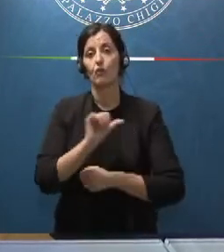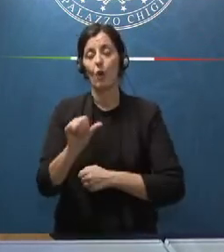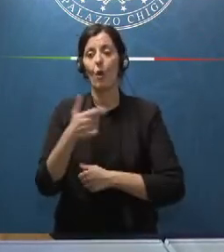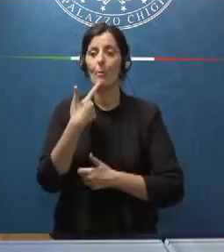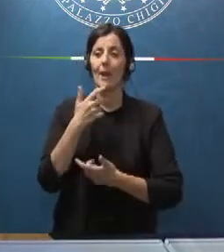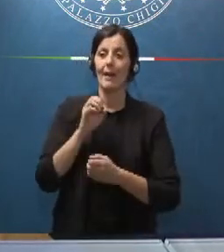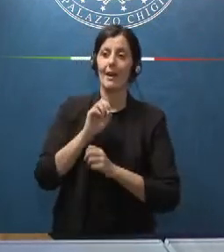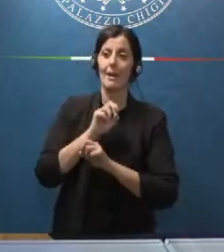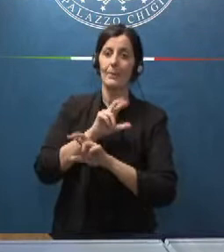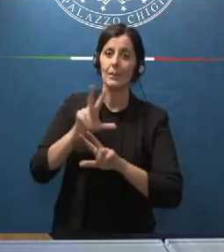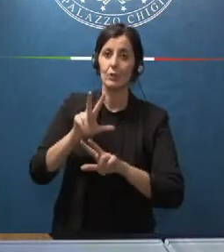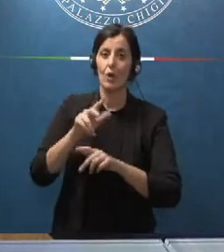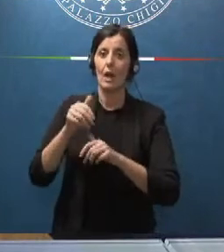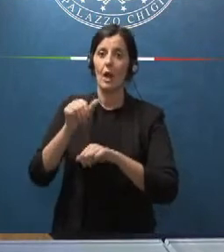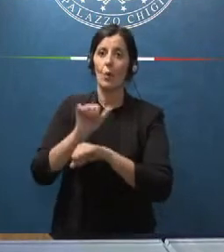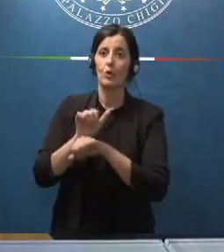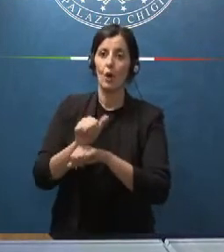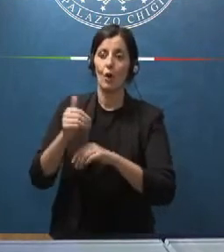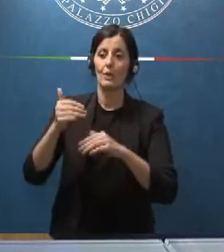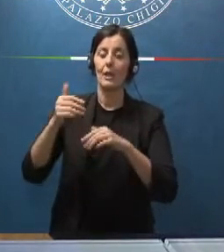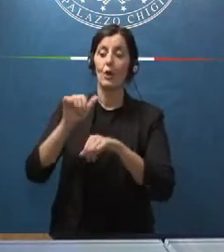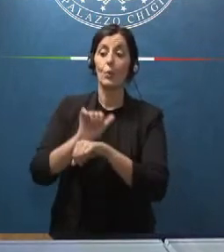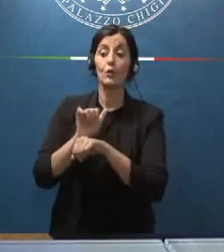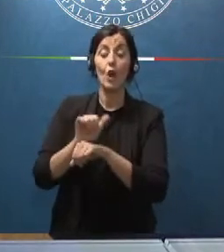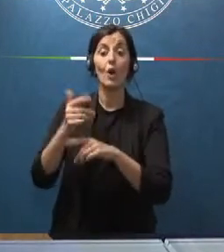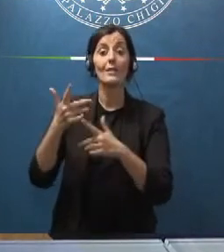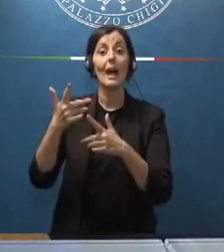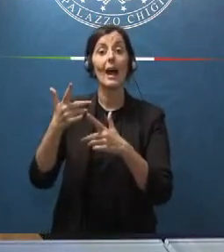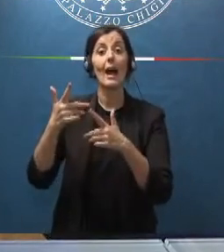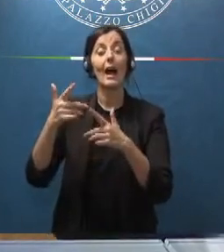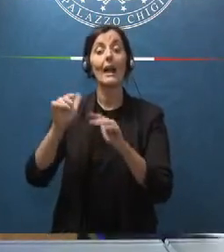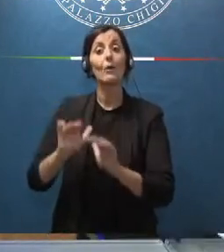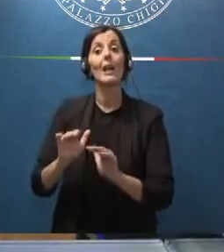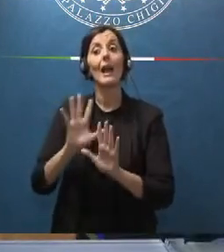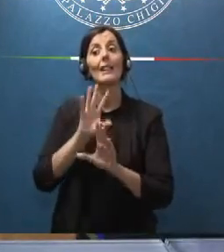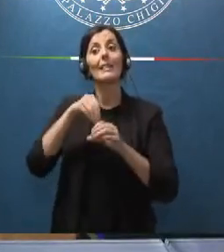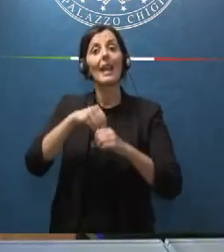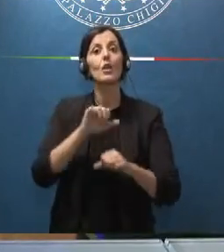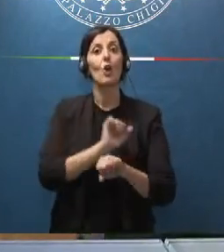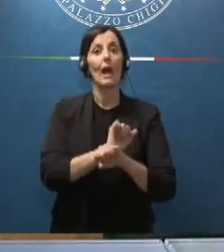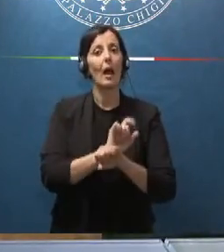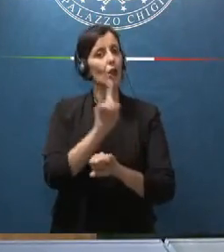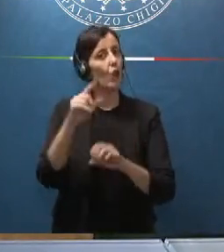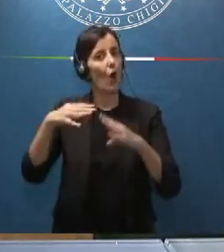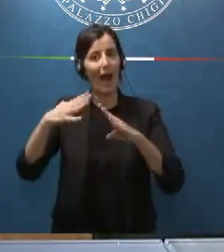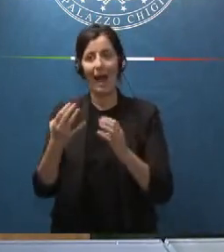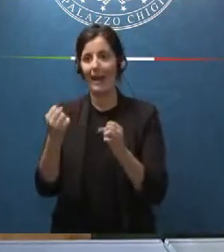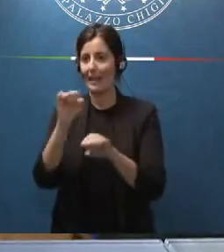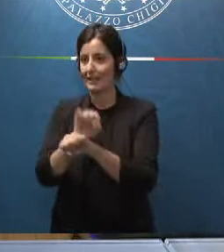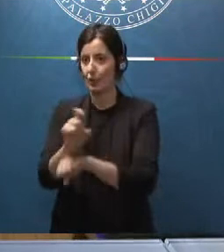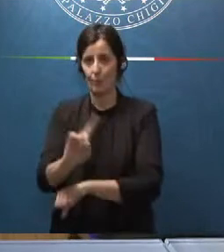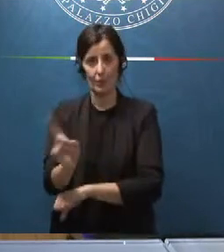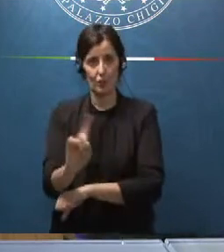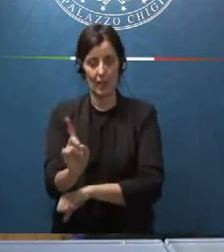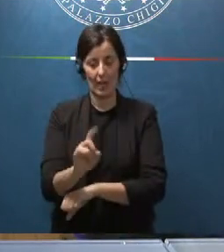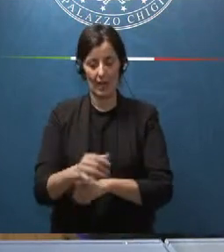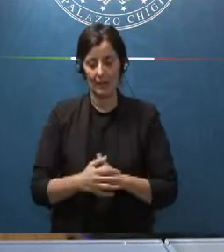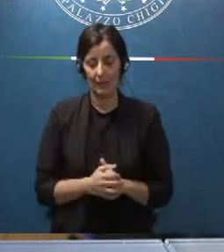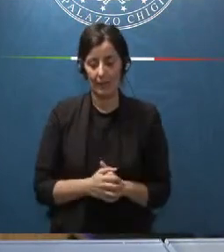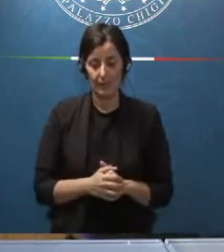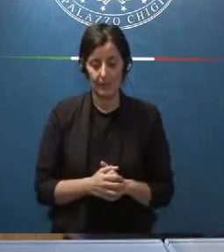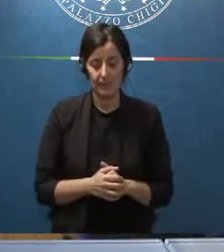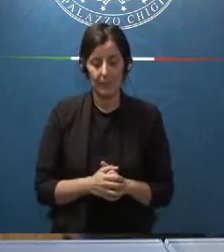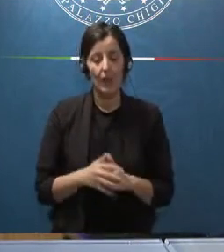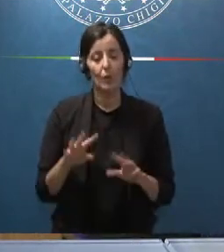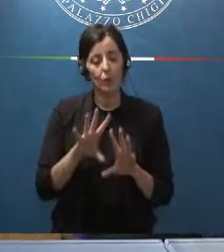di custodia cautelare in carcere non vi arresti domiciliari o di altre forme più attenuate di custodia cautelare e viene anticipato